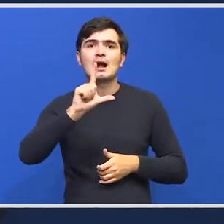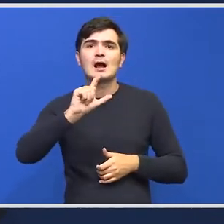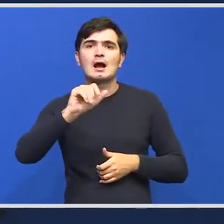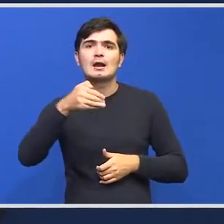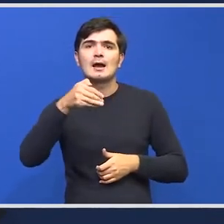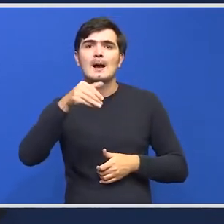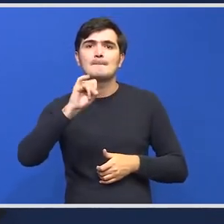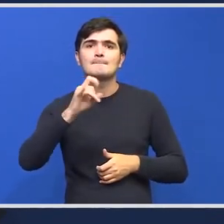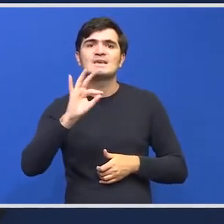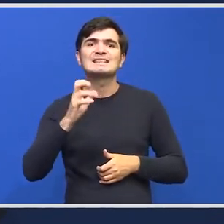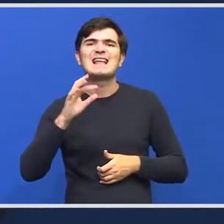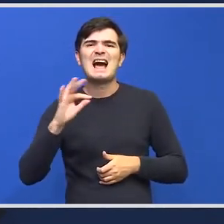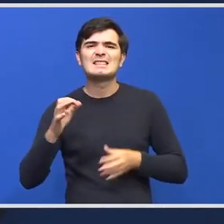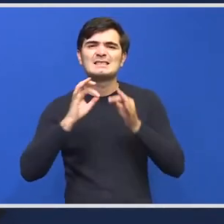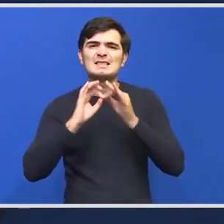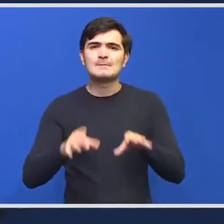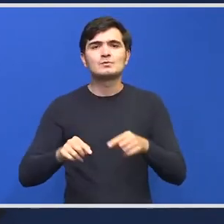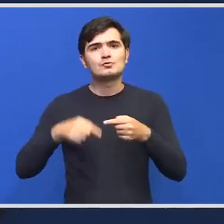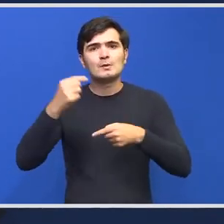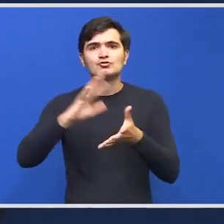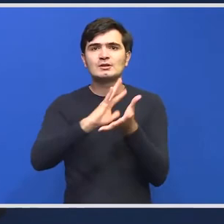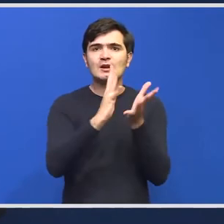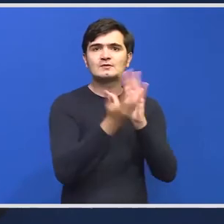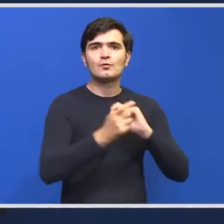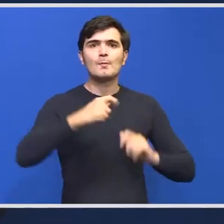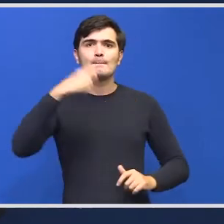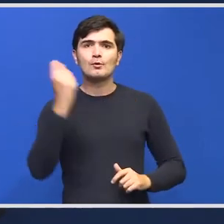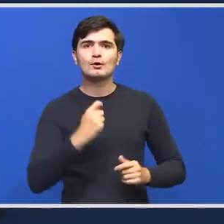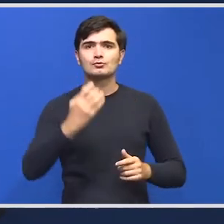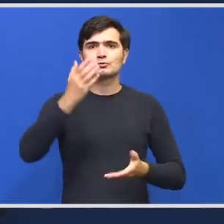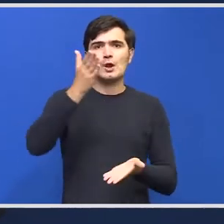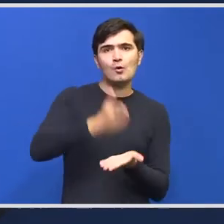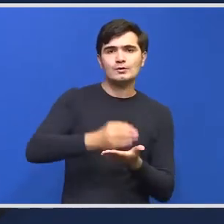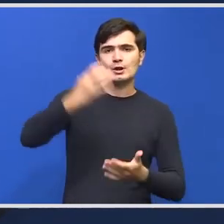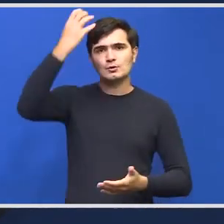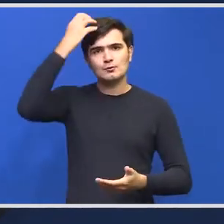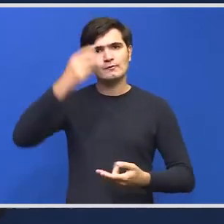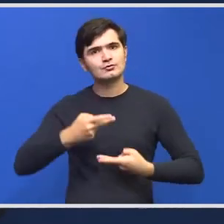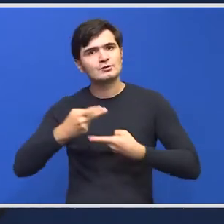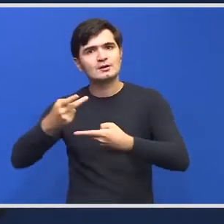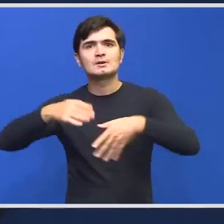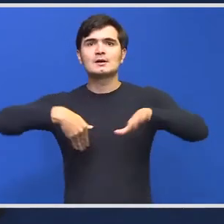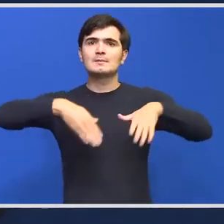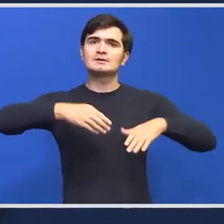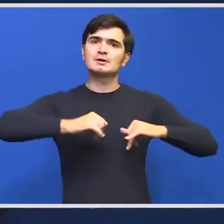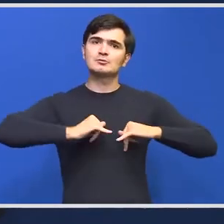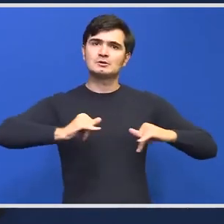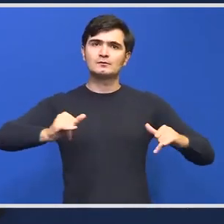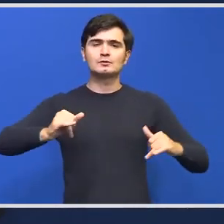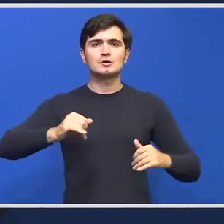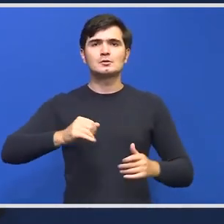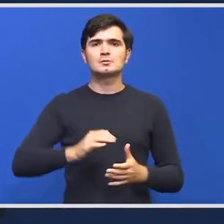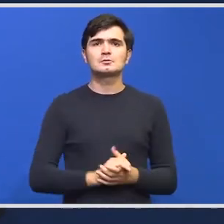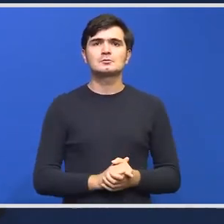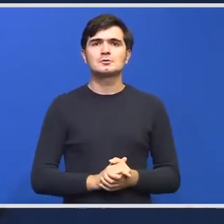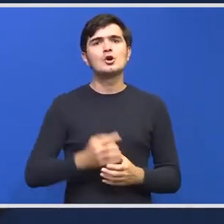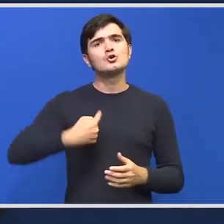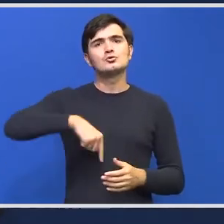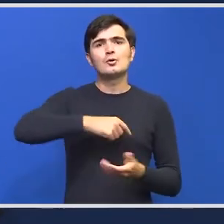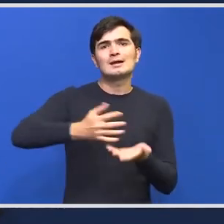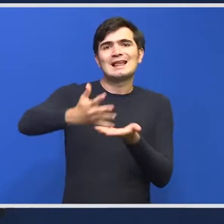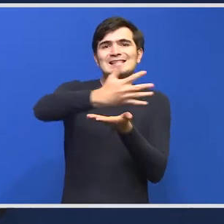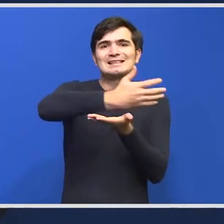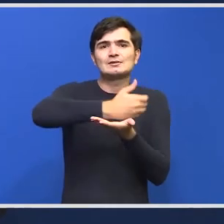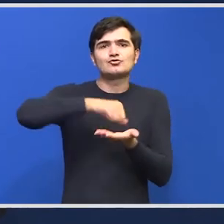Acest raport se transformă în proiect de hotărâre de guvern, care este transmis Ministerului Dezvoltării. Noi le centralizăm și,